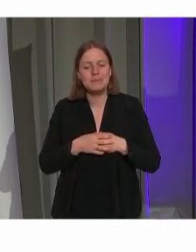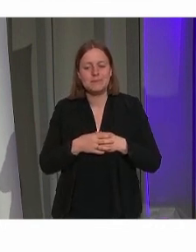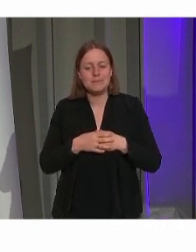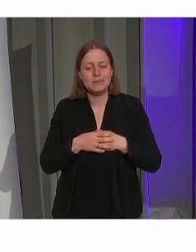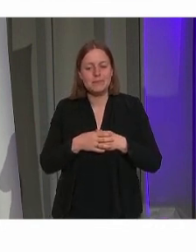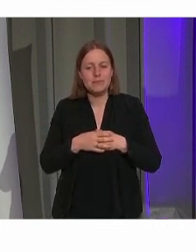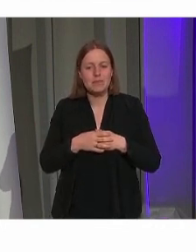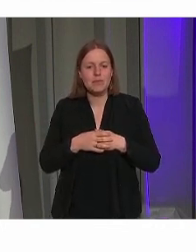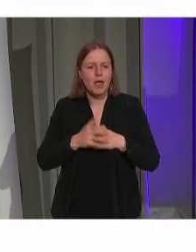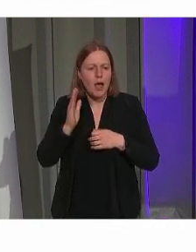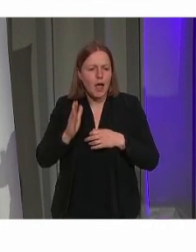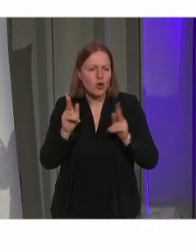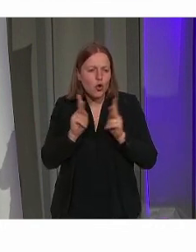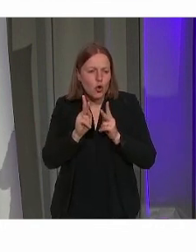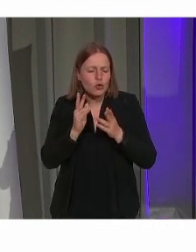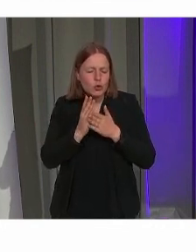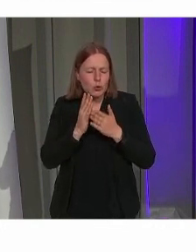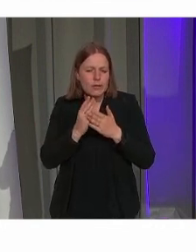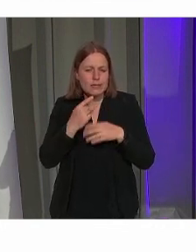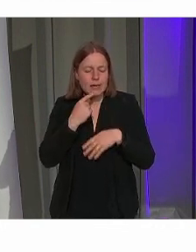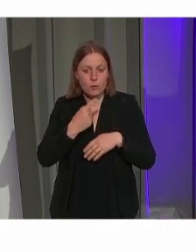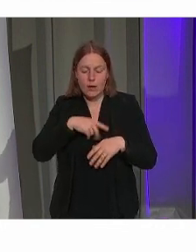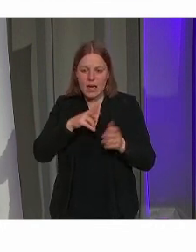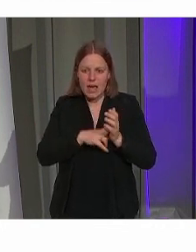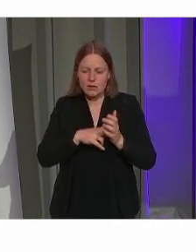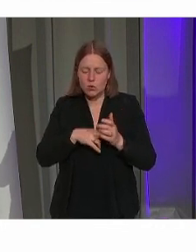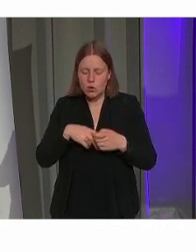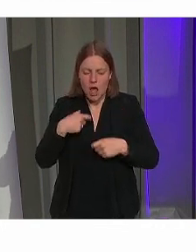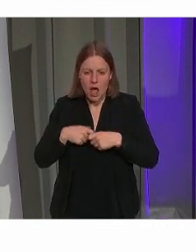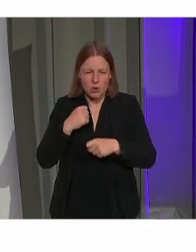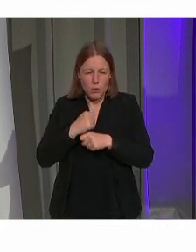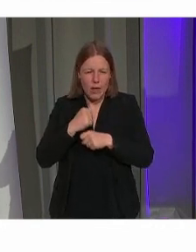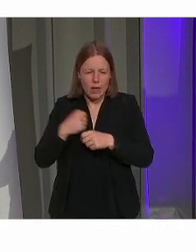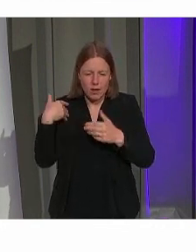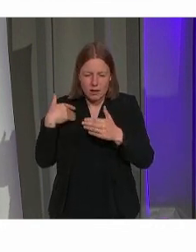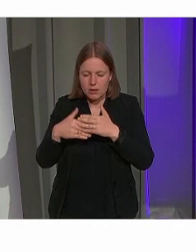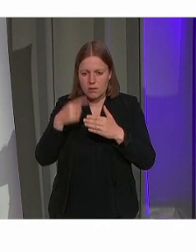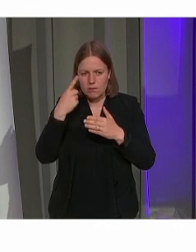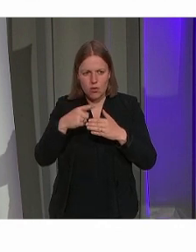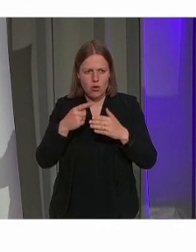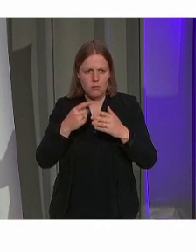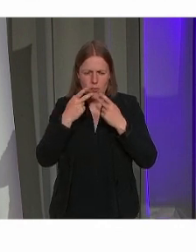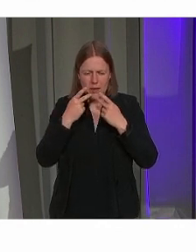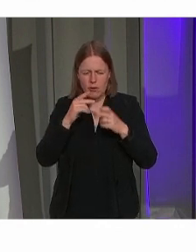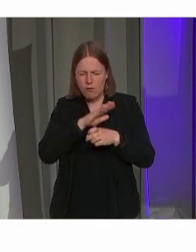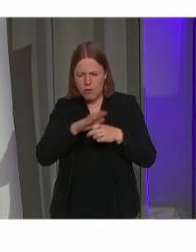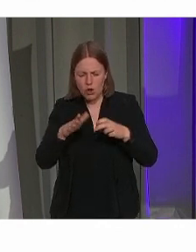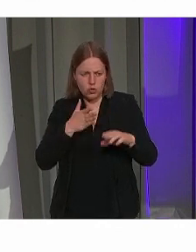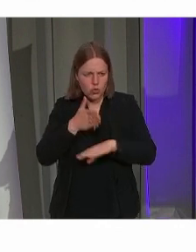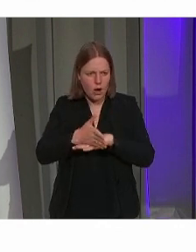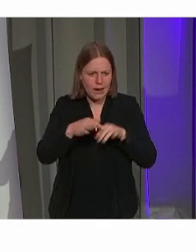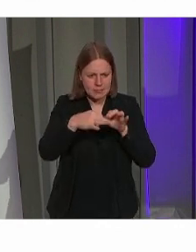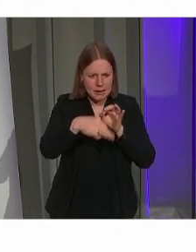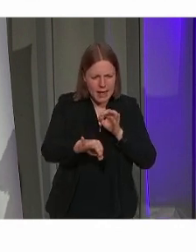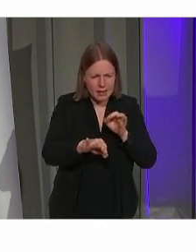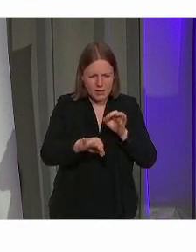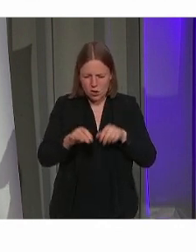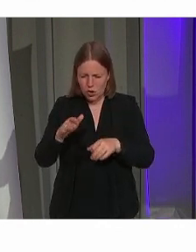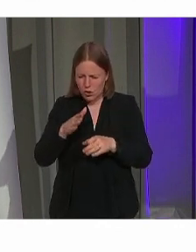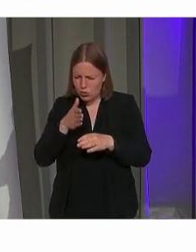Het is al een beetje ingeleid. Wij hebben heel hard gewerkt aan een integraal toegankelijkheidsbeleid, aan een toegankelijkheidsplan.